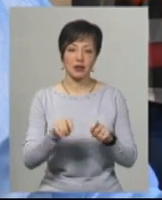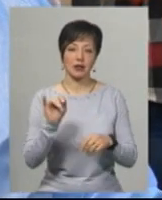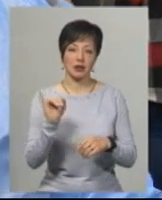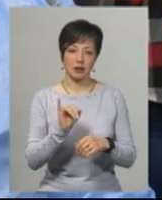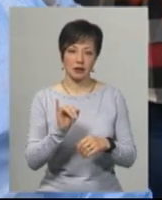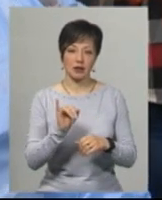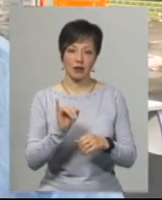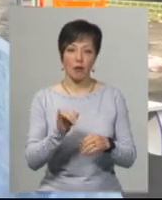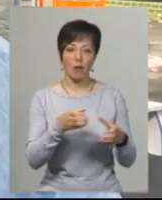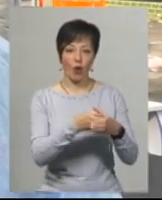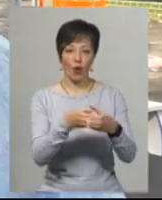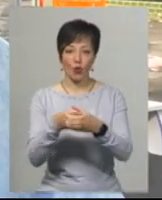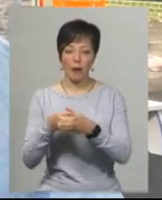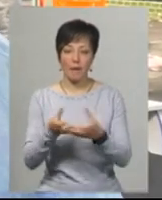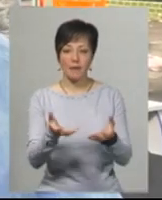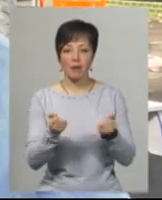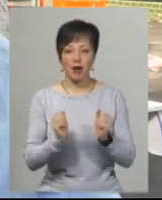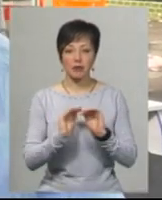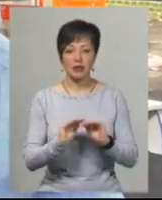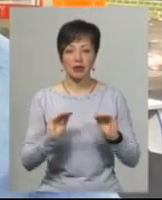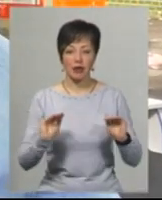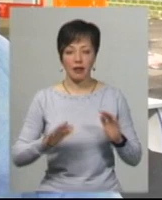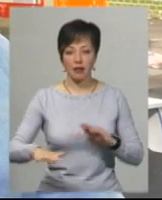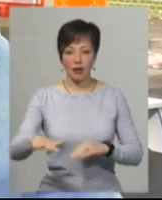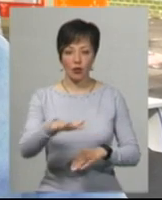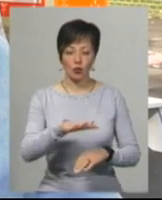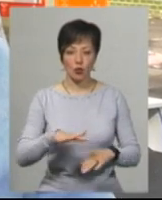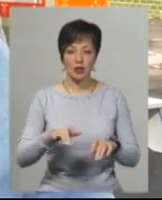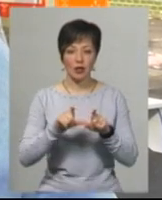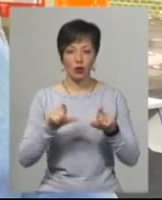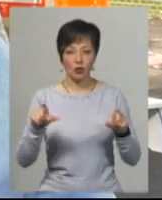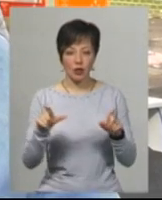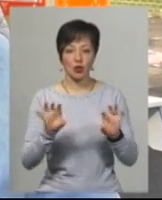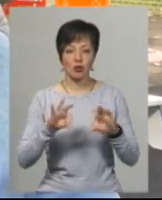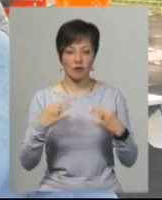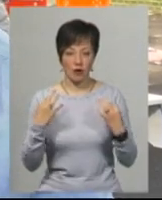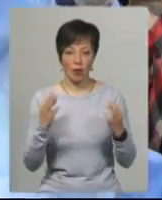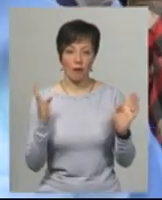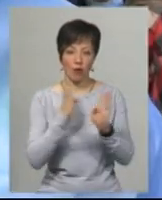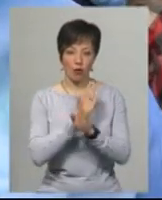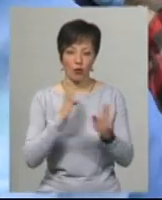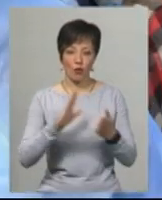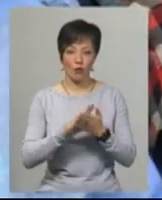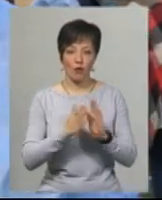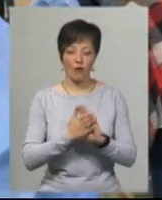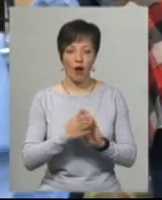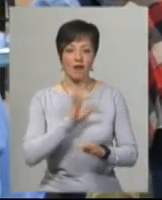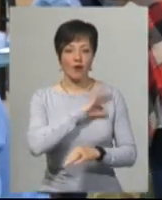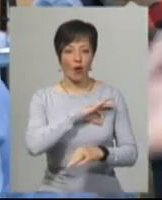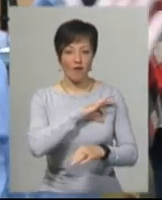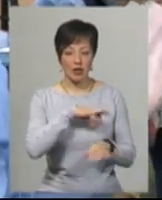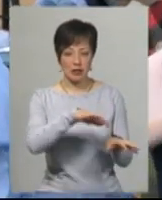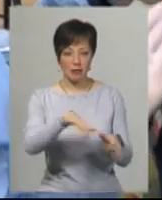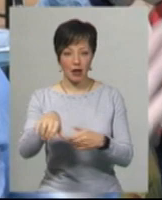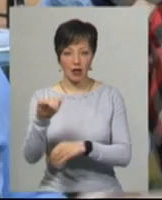по групам. Приймаємо дітей на території садочка, як нам дозволяють погодні умови. Вихователі забирають